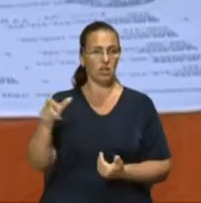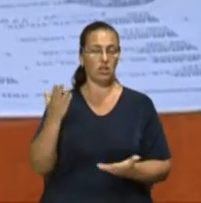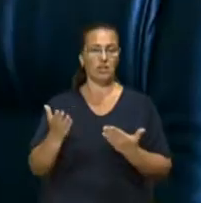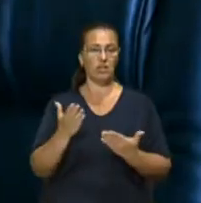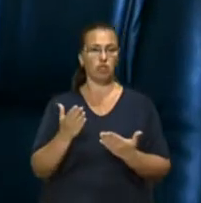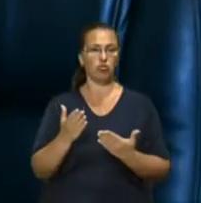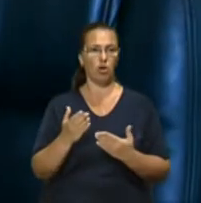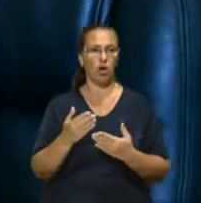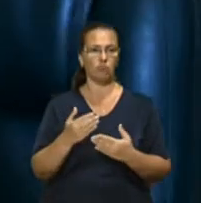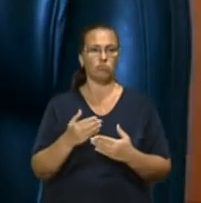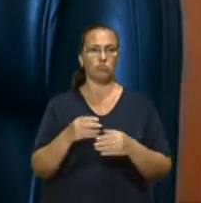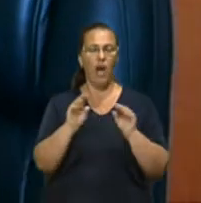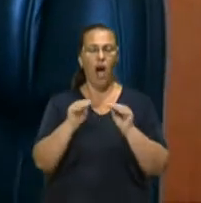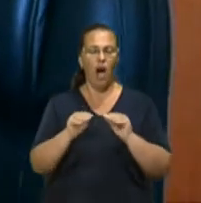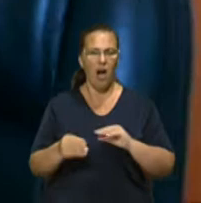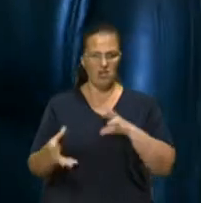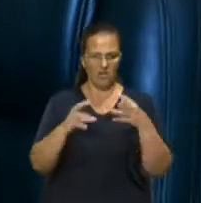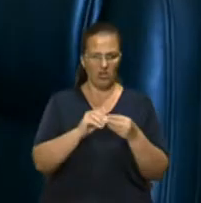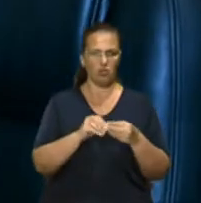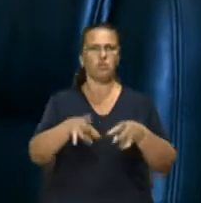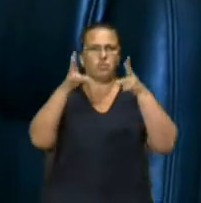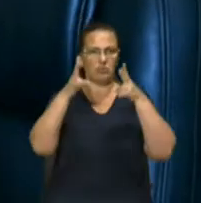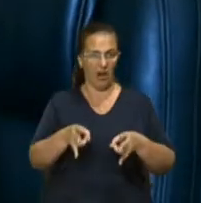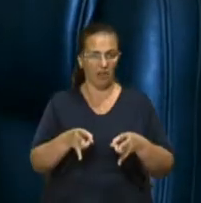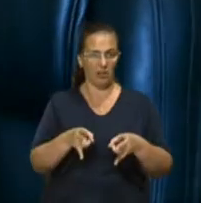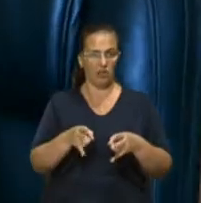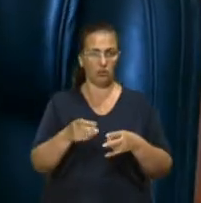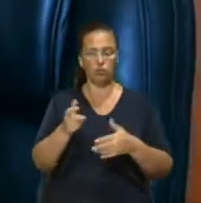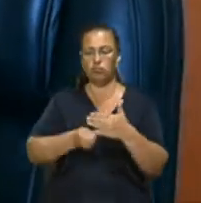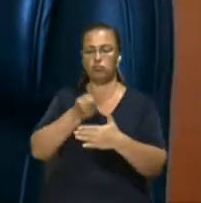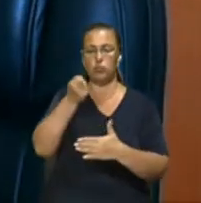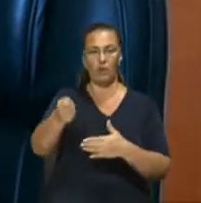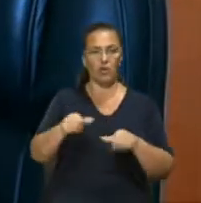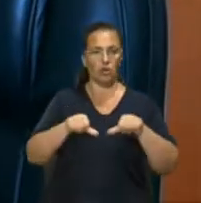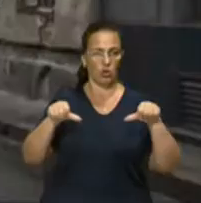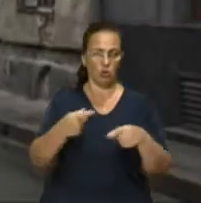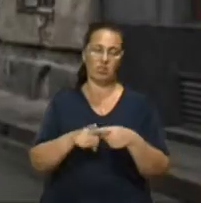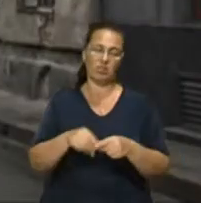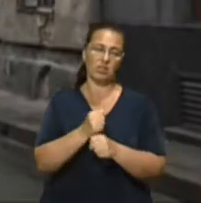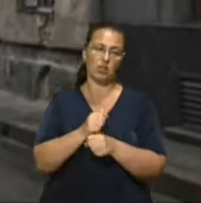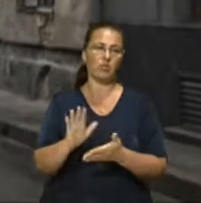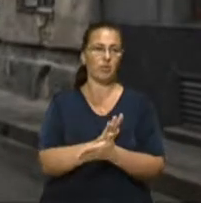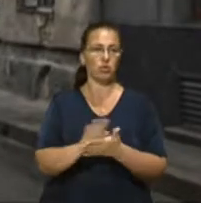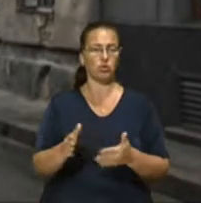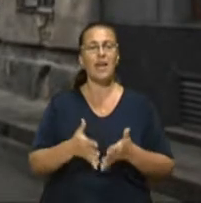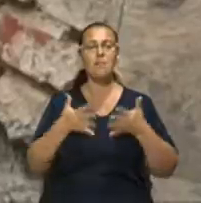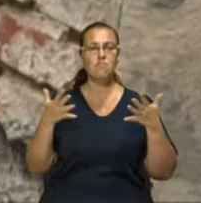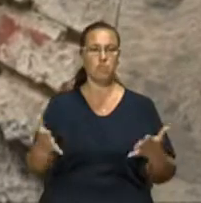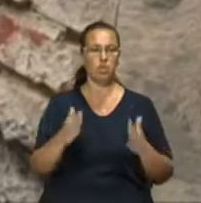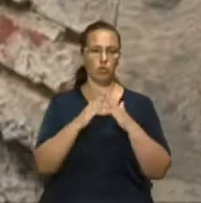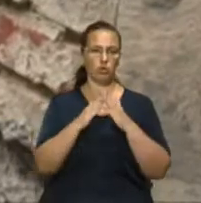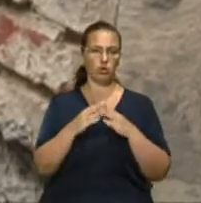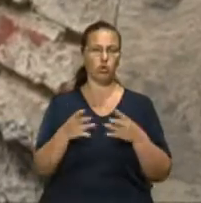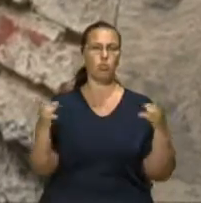визнано технічними висновками, що він аварійний, тоді ми подаємо на комісію і це робиться безкоштовно. Найбільше будинків, які потребують